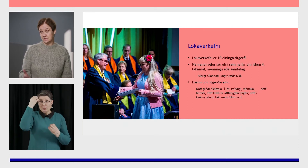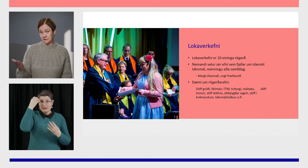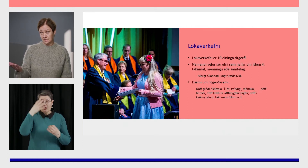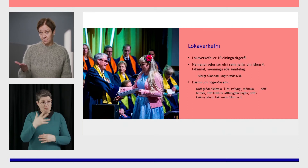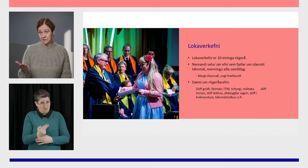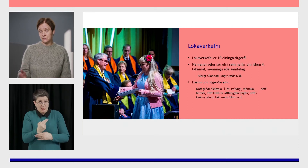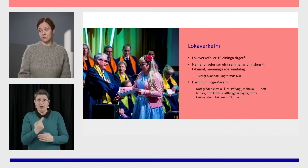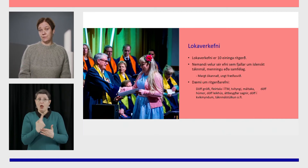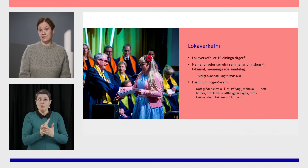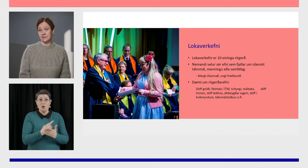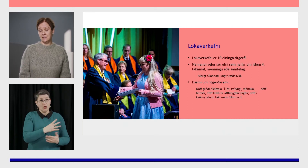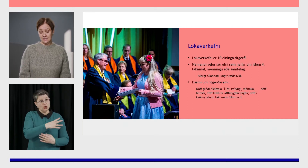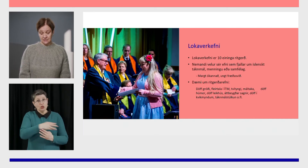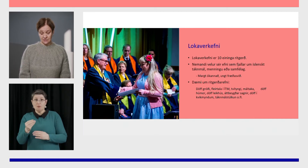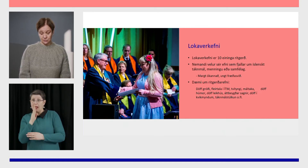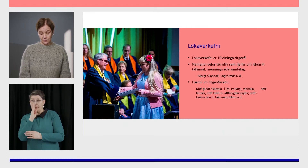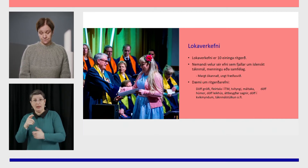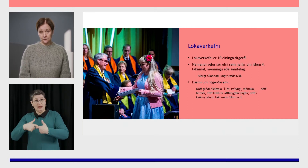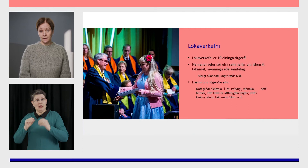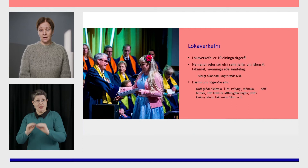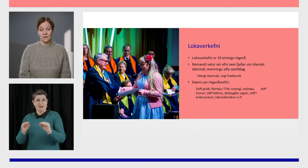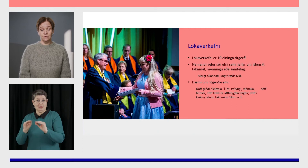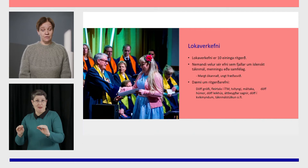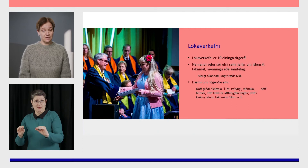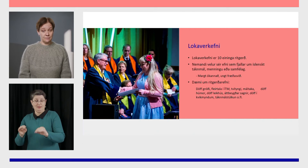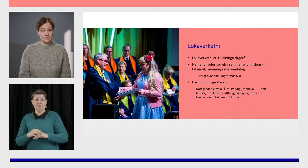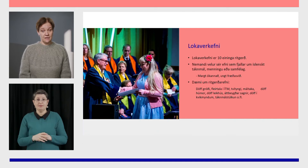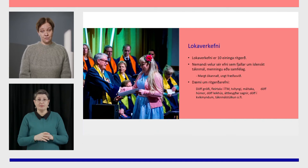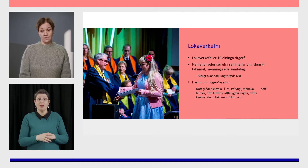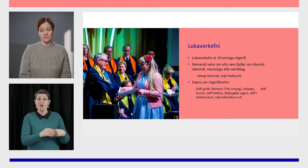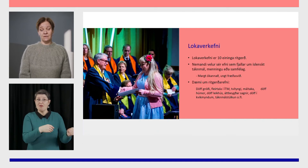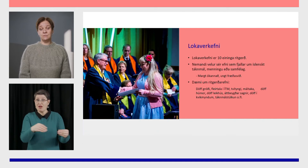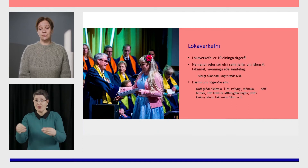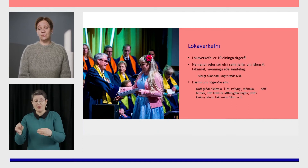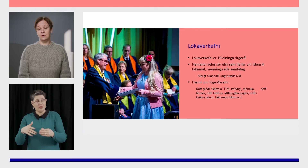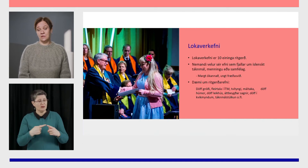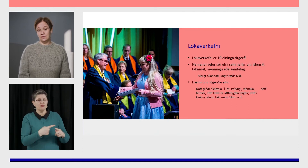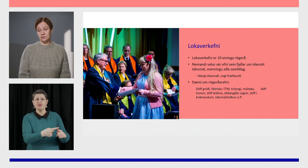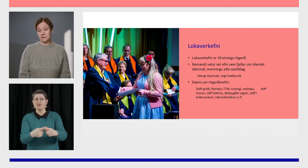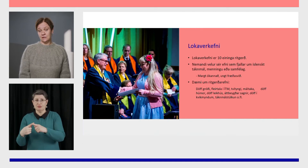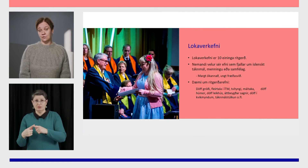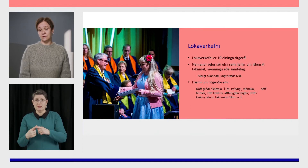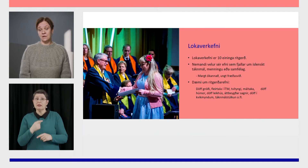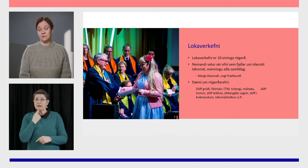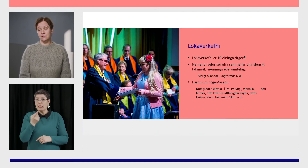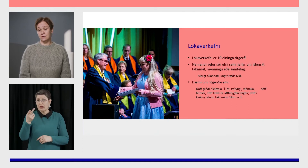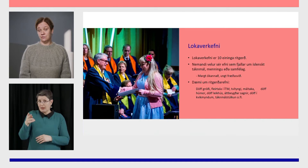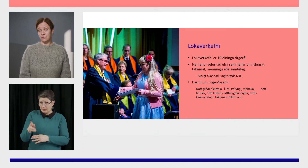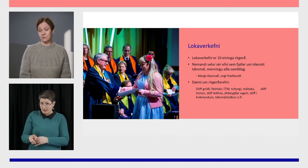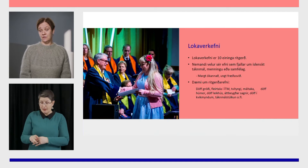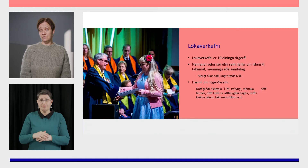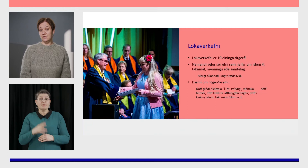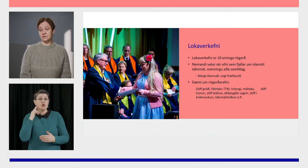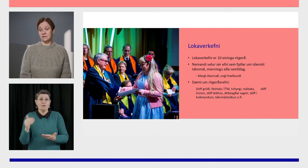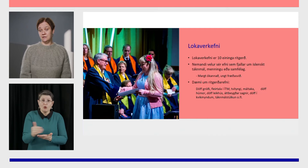upplýsingar sem geta nýst okkur beint inn í kensluna. Nú, verkefnin eru af ymsum tóga og hér eru tiltekin okkur dæmi, döf